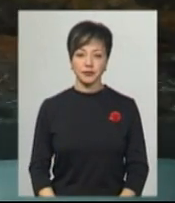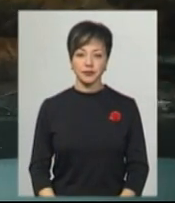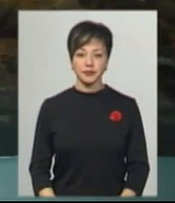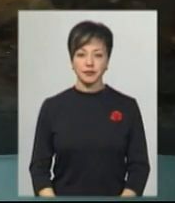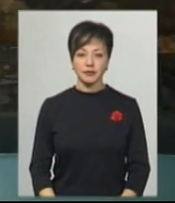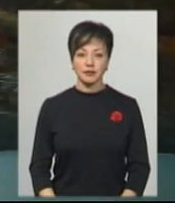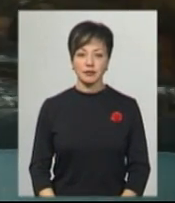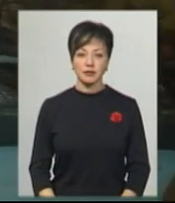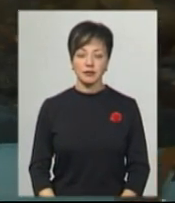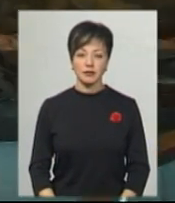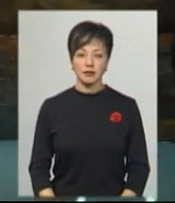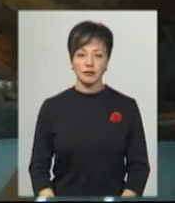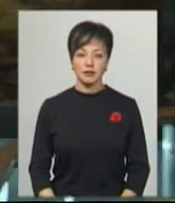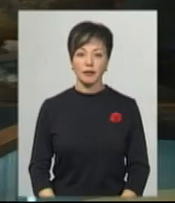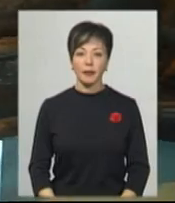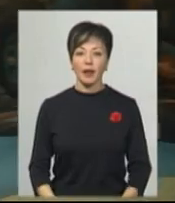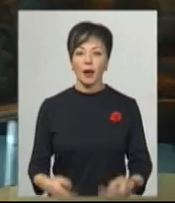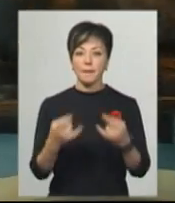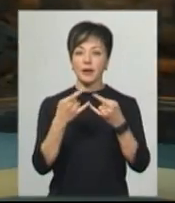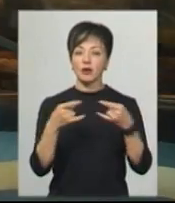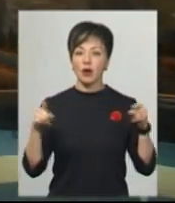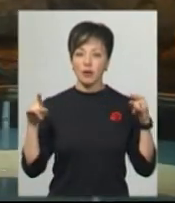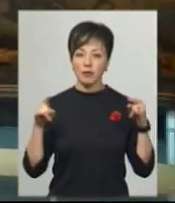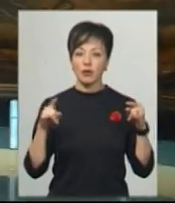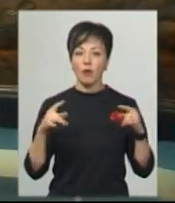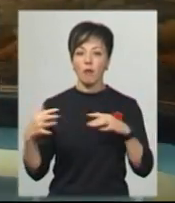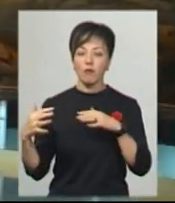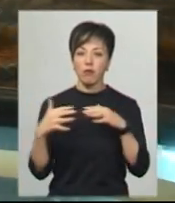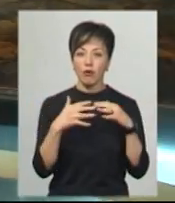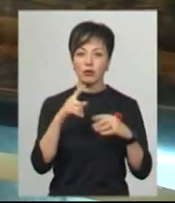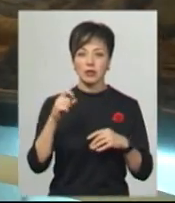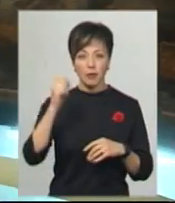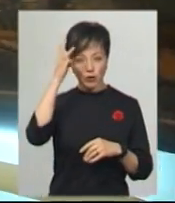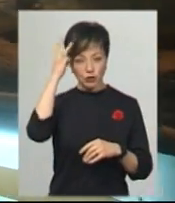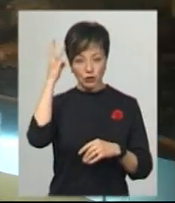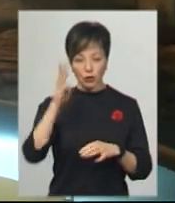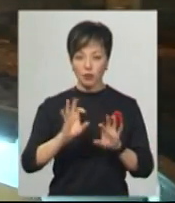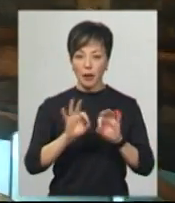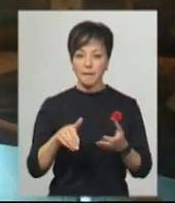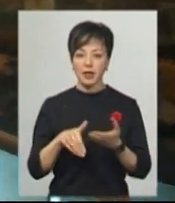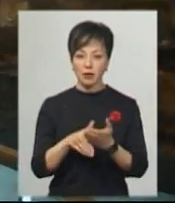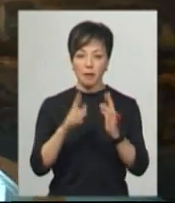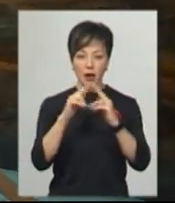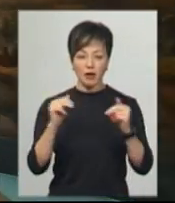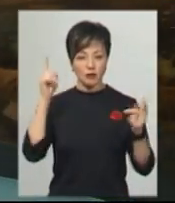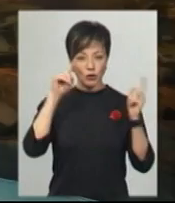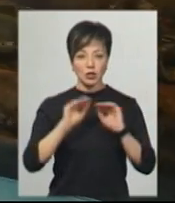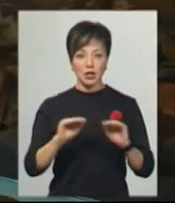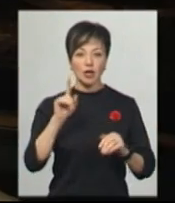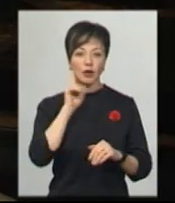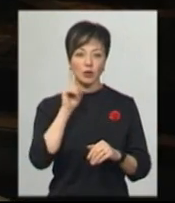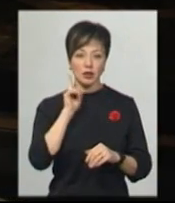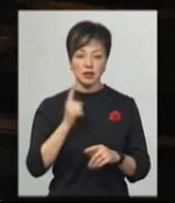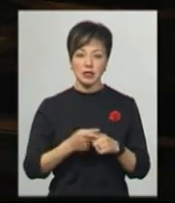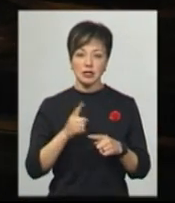Панораму зображення бою за проскурів називає родзинкою Військового історичного музею методистка палацу творчості для дітей та юнацтва Світлана